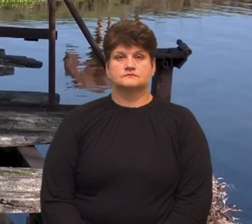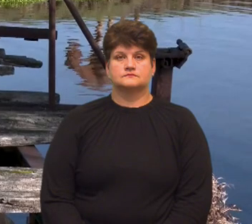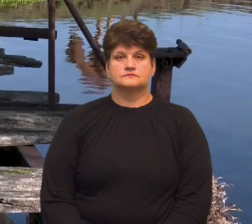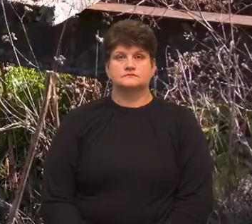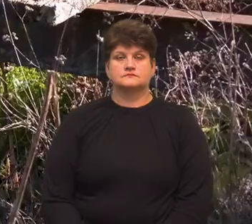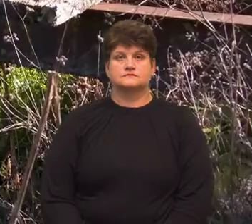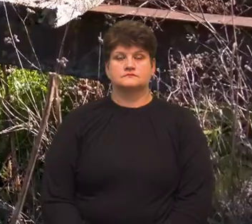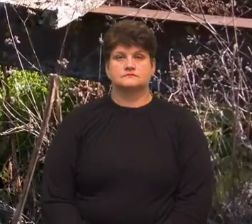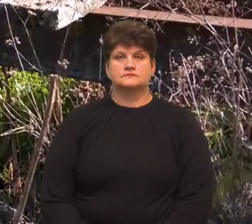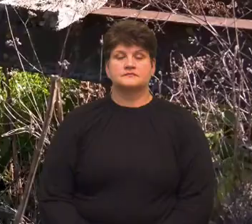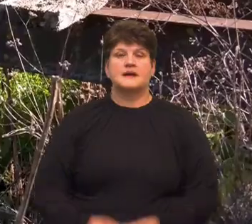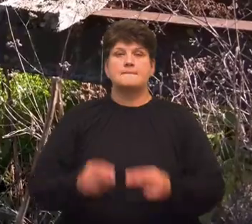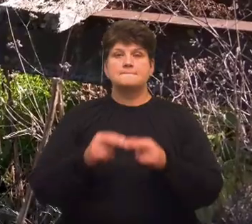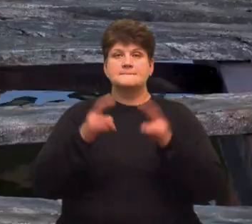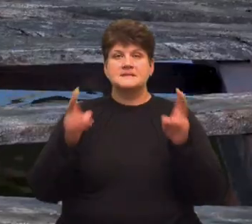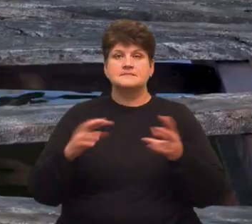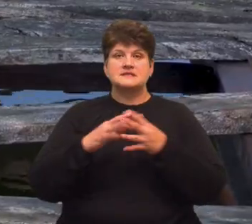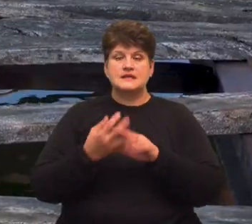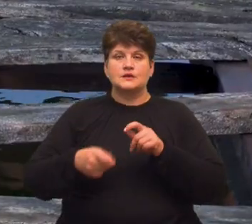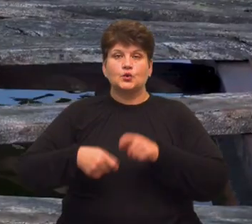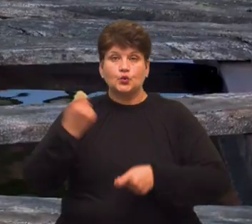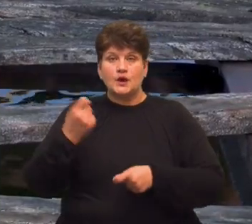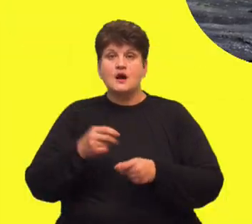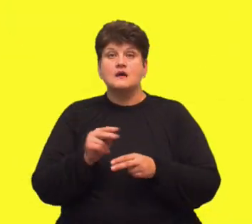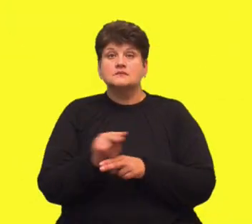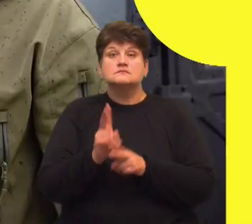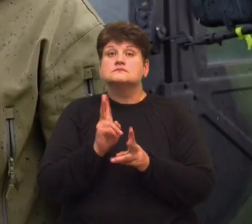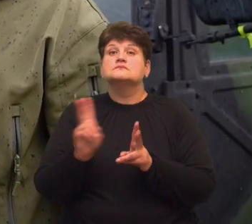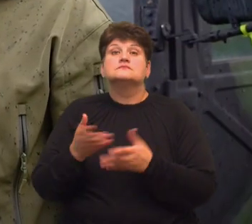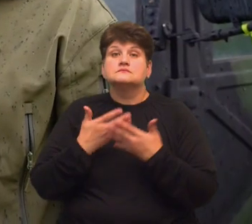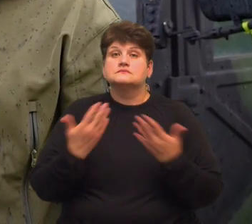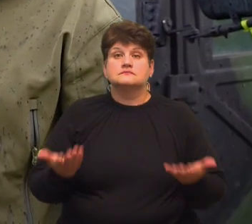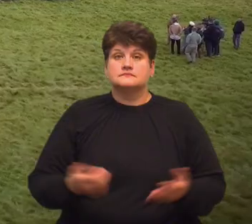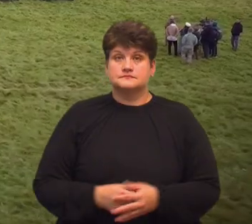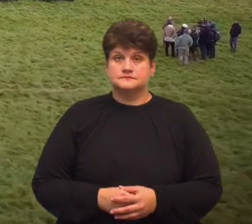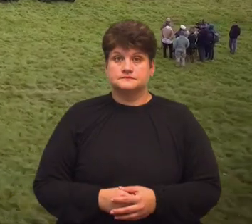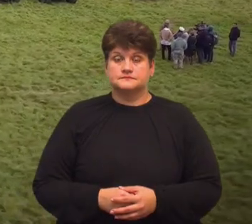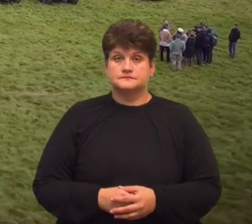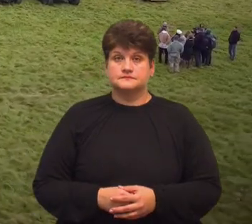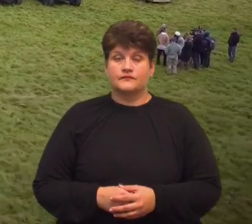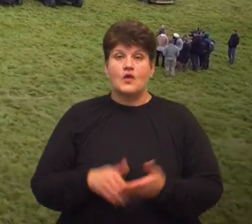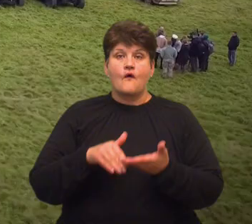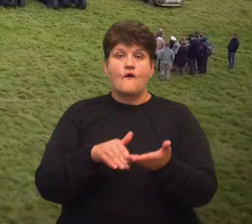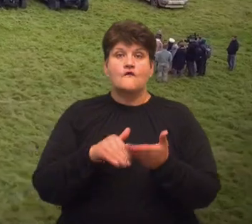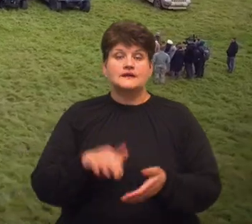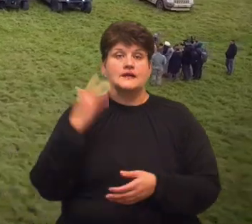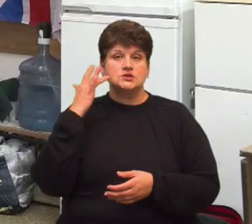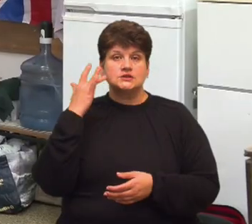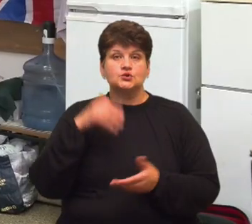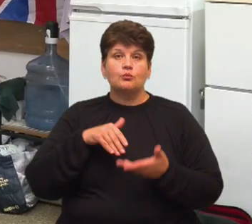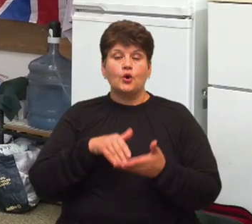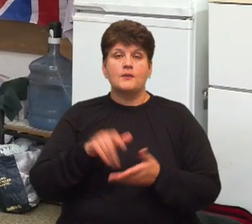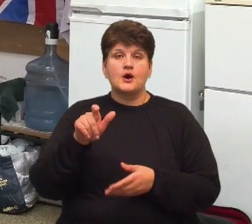Міст між селами руйнується, а ремонтувати його нікому. Волонтери зі США, які допомагають Україні від